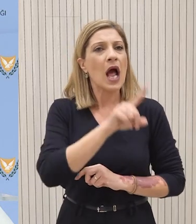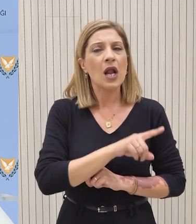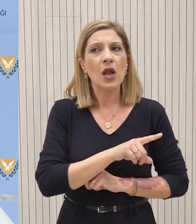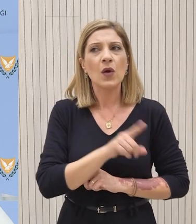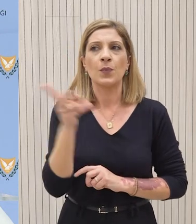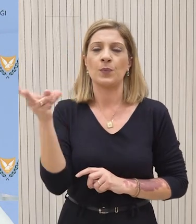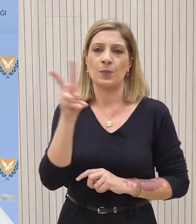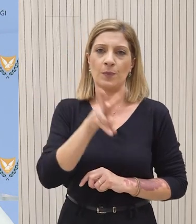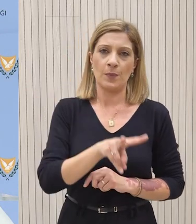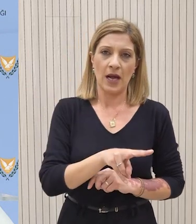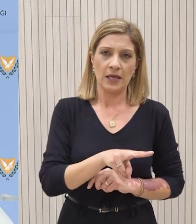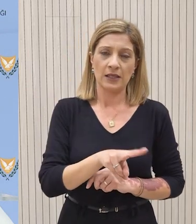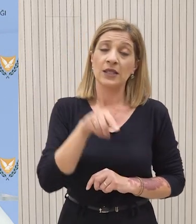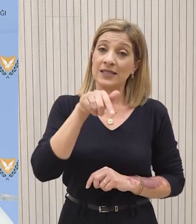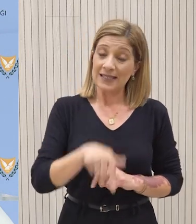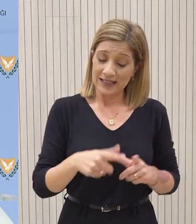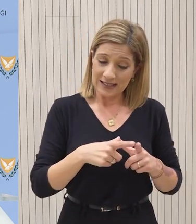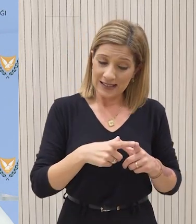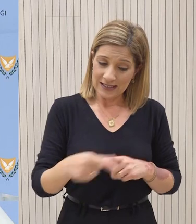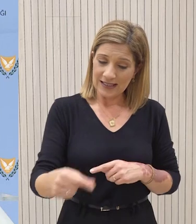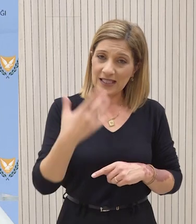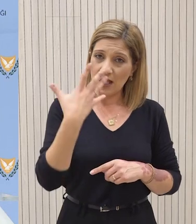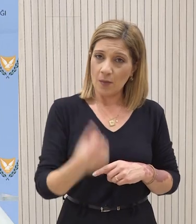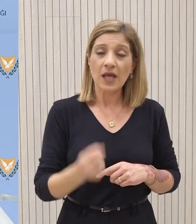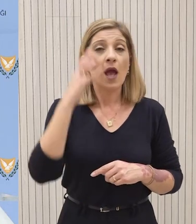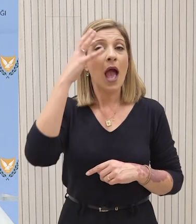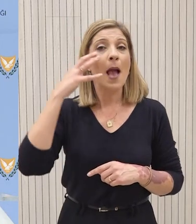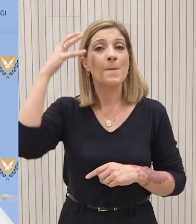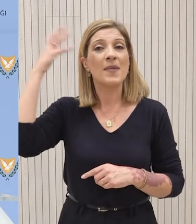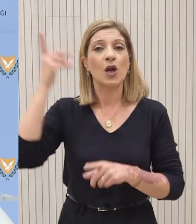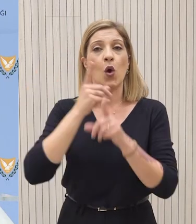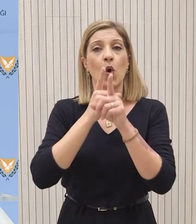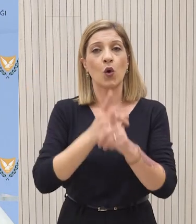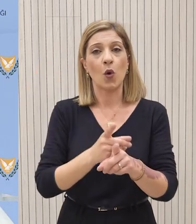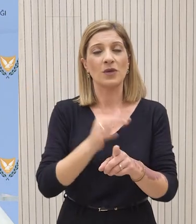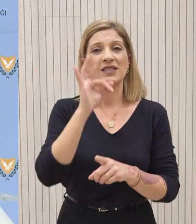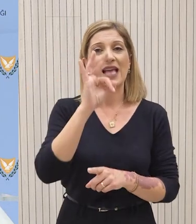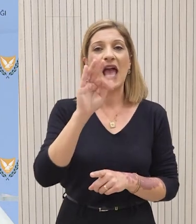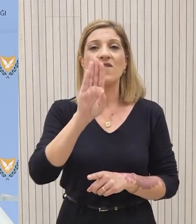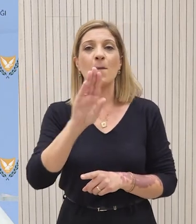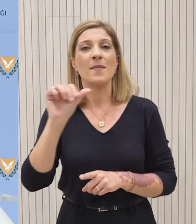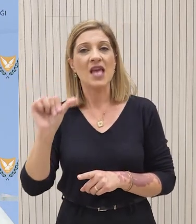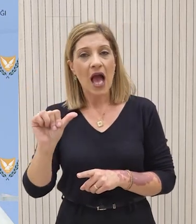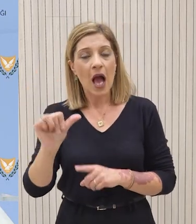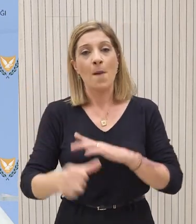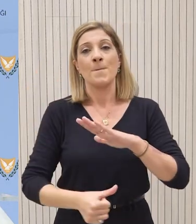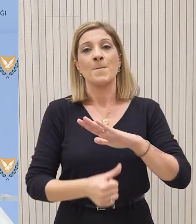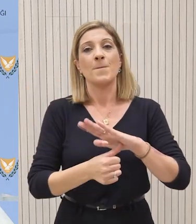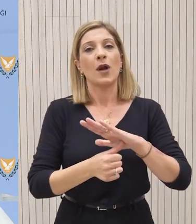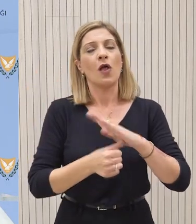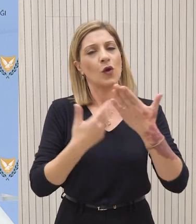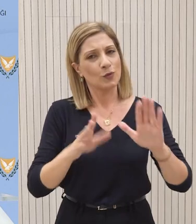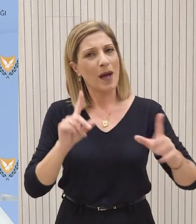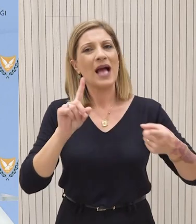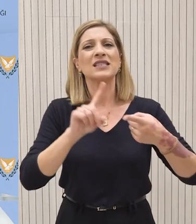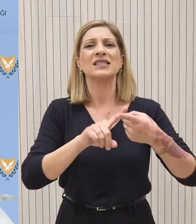Αυτό το οποίο έχουμε πει είναι ότι βρίσκονται στη χώρα μας οι εμπειρογνώμονες από τις ΗΠΑ. Ο πρόεδρος της Δημοκρατίας πραγματοποίησε και μια εφημοτυπική